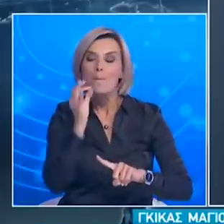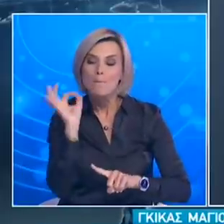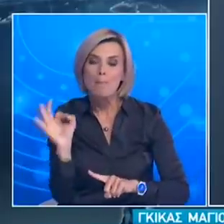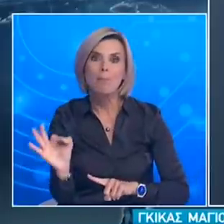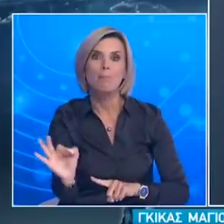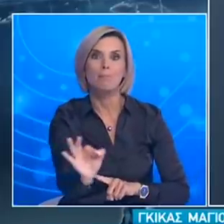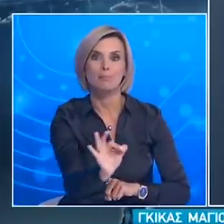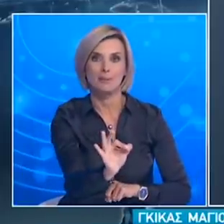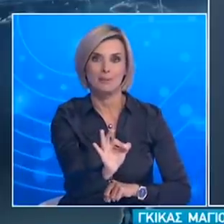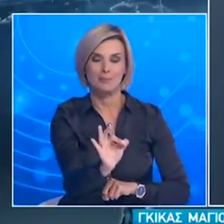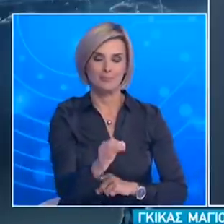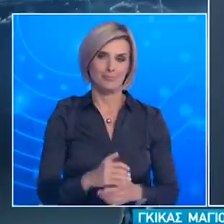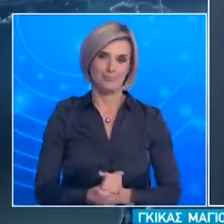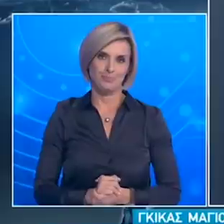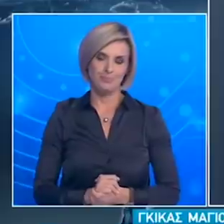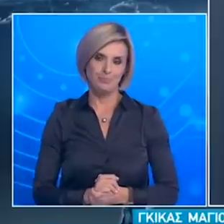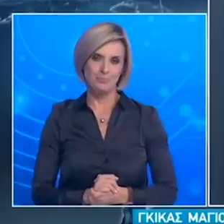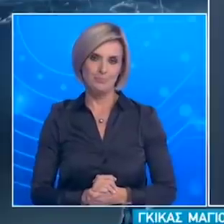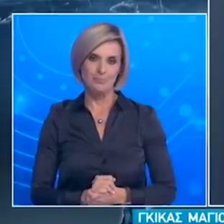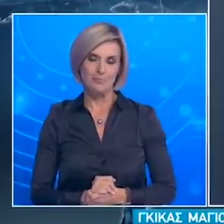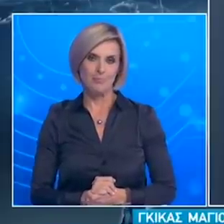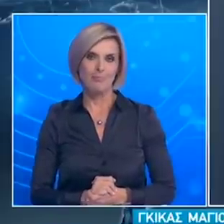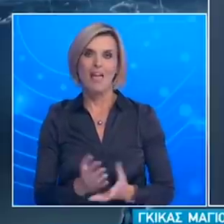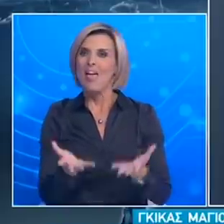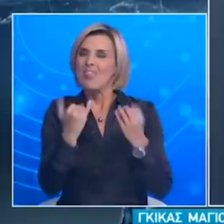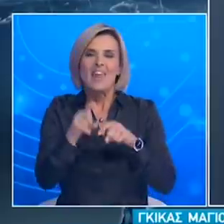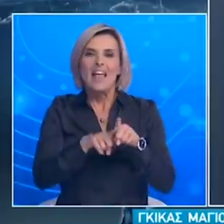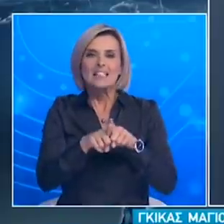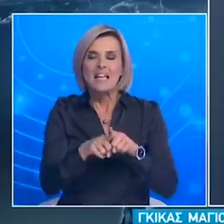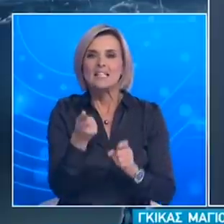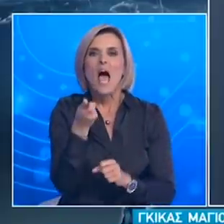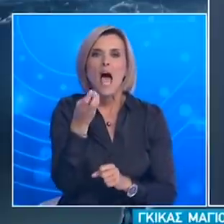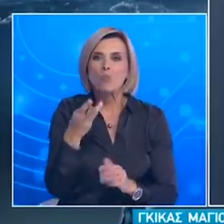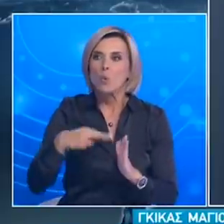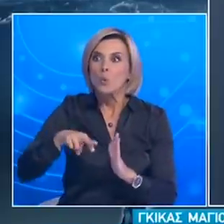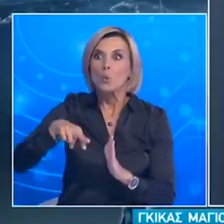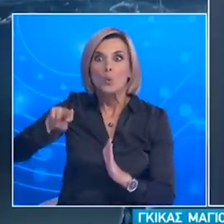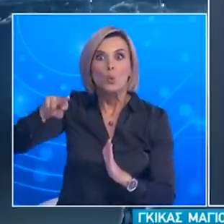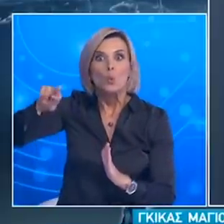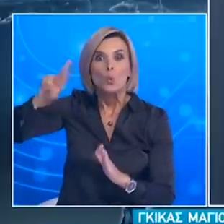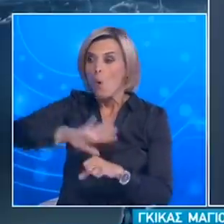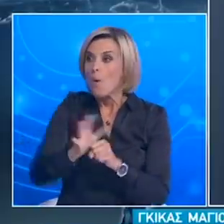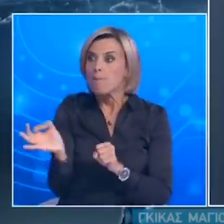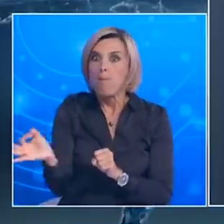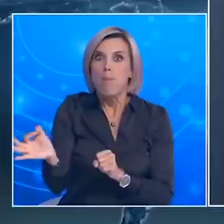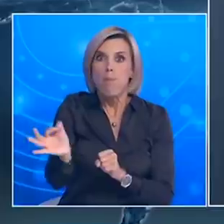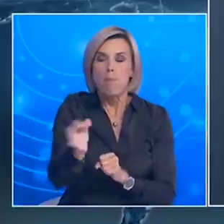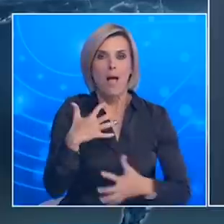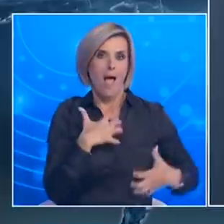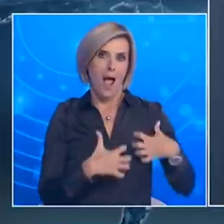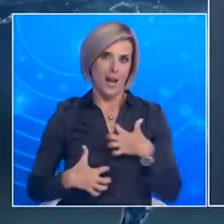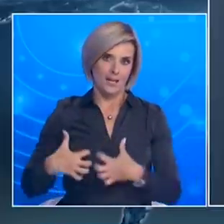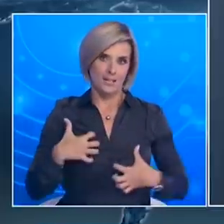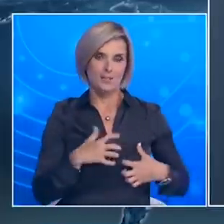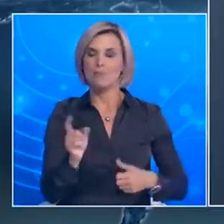οποίες τα κρούσματα αυτά δεν απαραίτητα σε κλάστερ δεν υπάρχει θέμα αριθμού όταν πάμε λοιπόν και